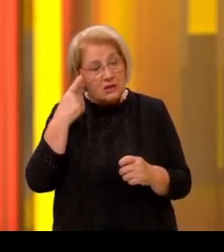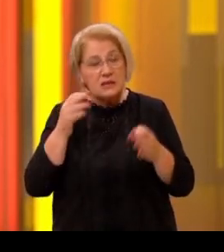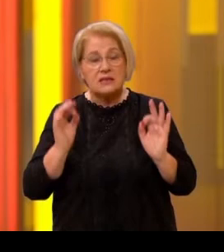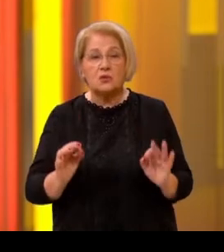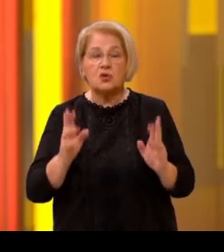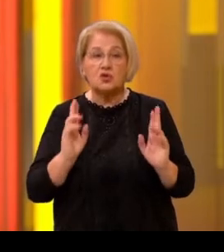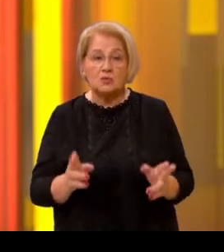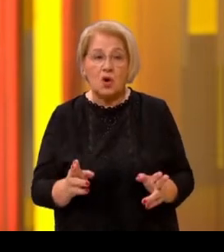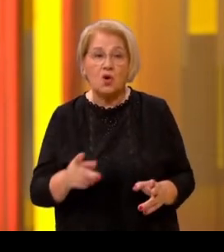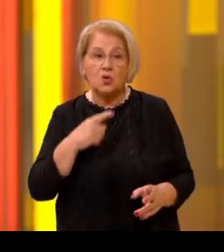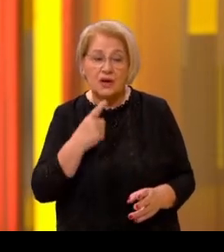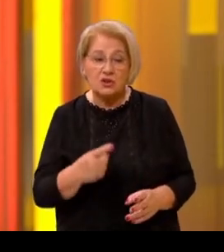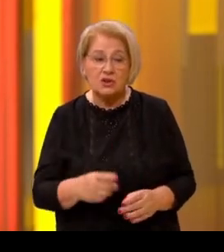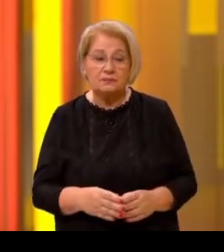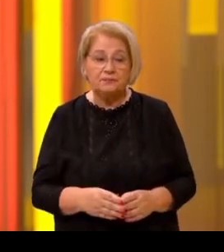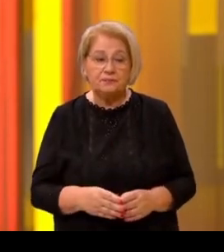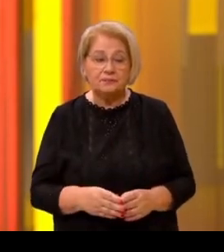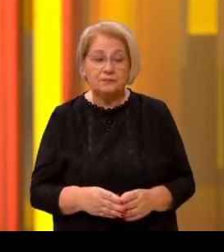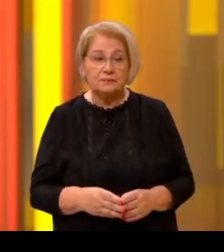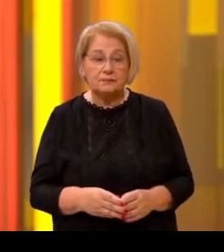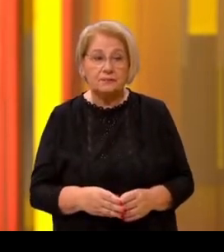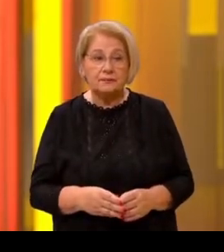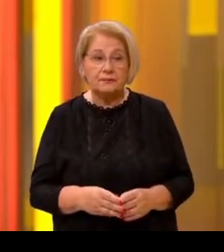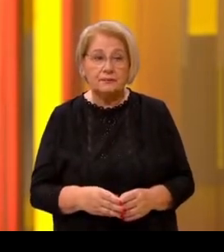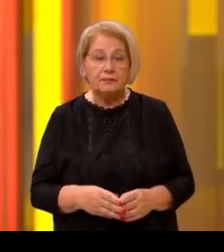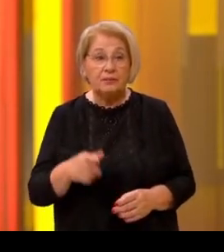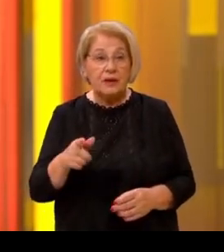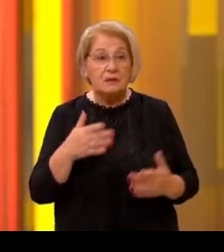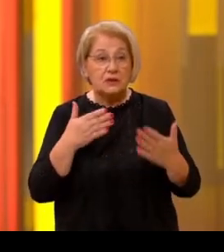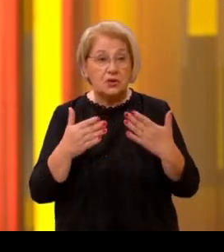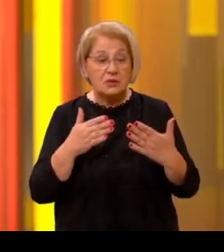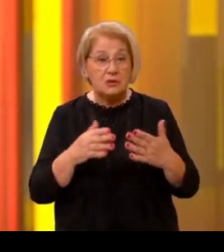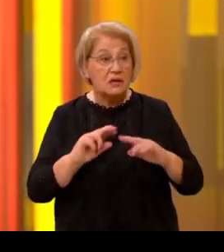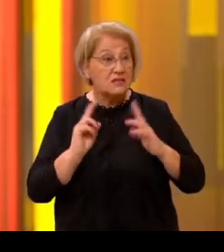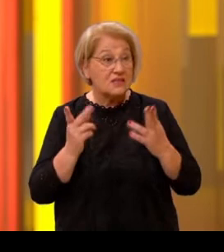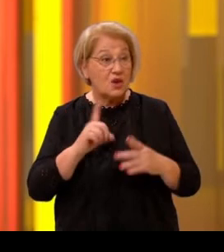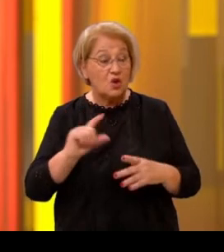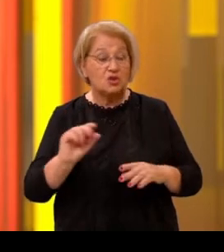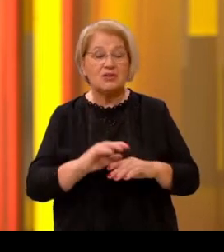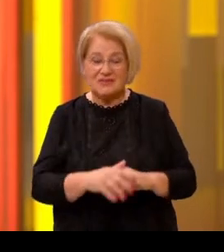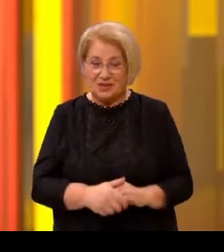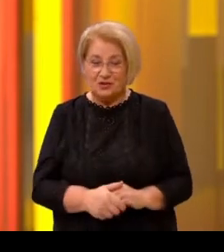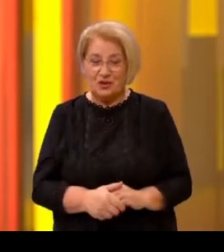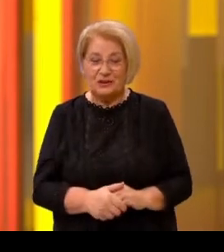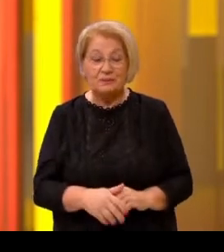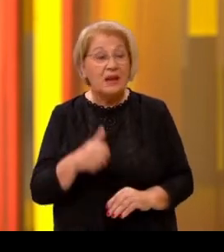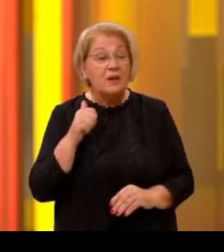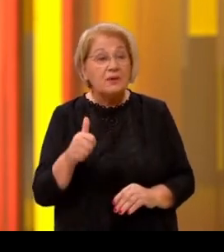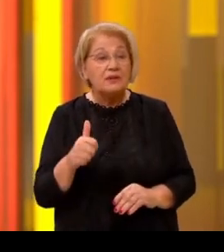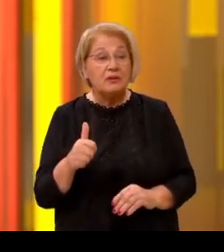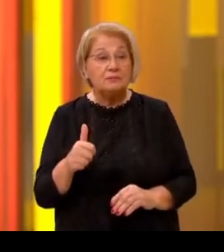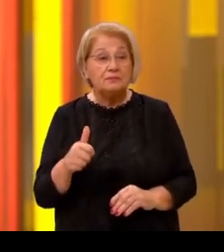sigurnoću u stvari mogu reći da smo sa tog sastanka svi otišli zadovoljni. Prvo,